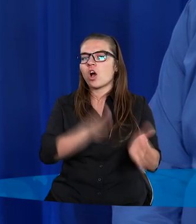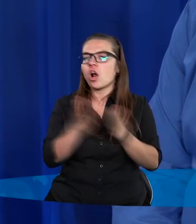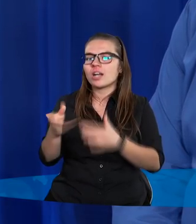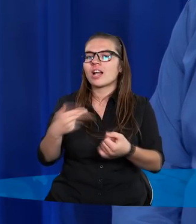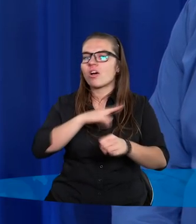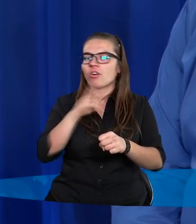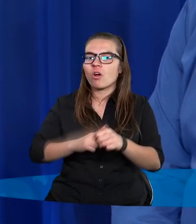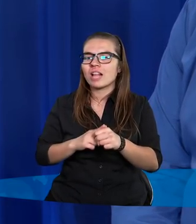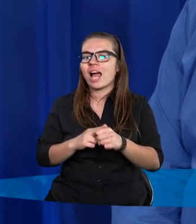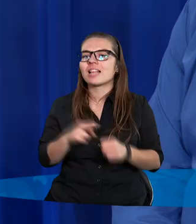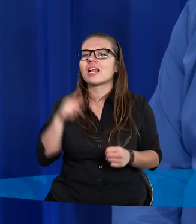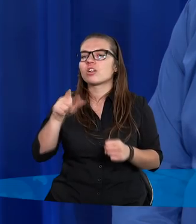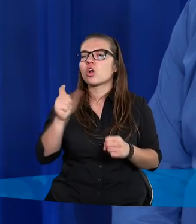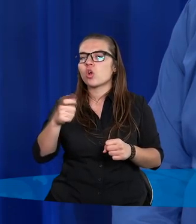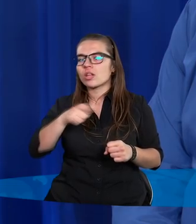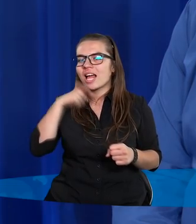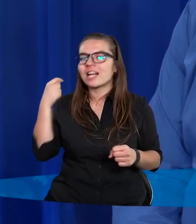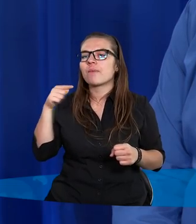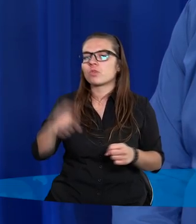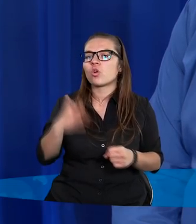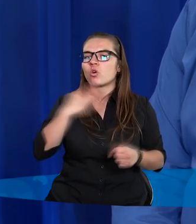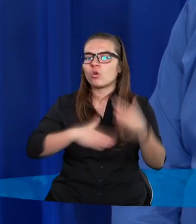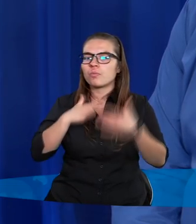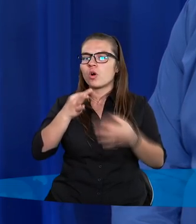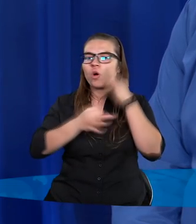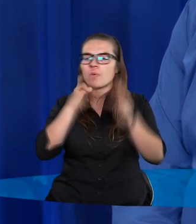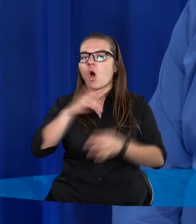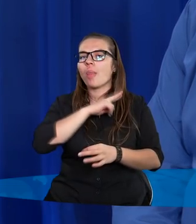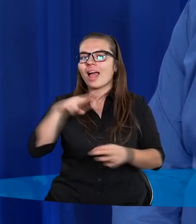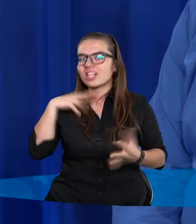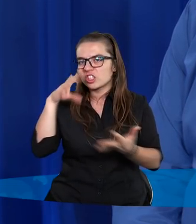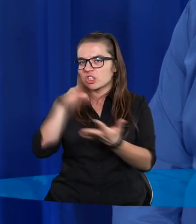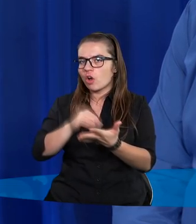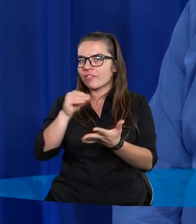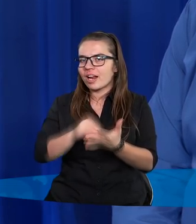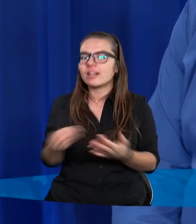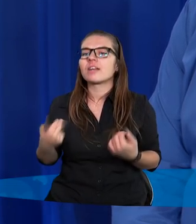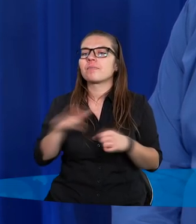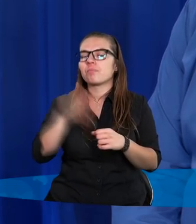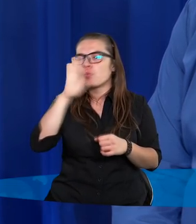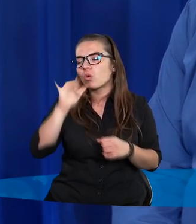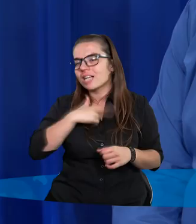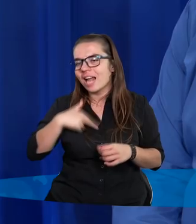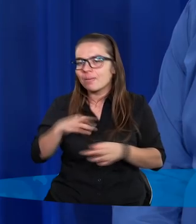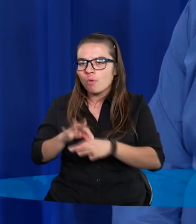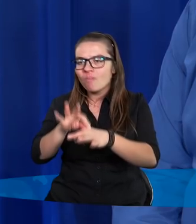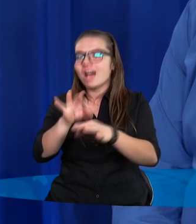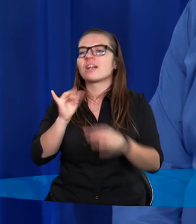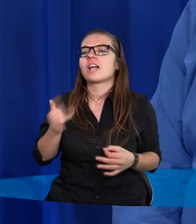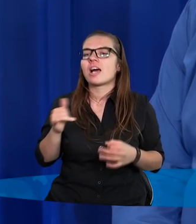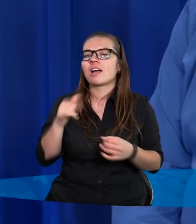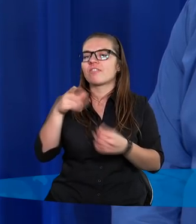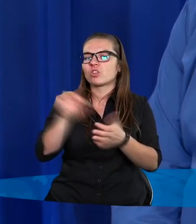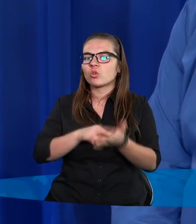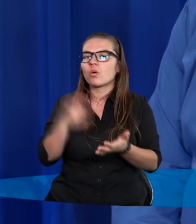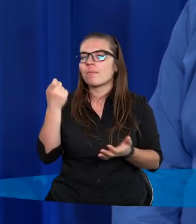kolejną datę. To, co najlepsze, to lubimy opowiadać o naszych doświadczeniach. Jak Pan Bóg prowadzi, jak w